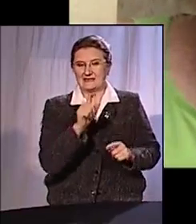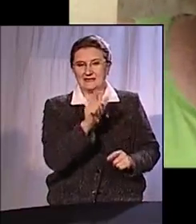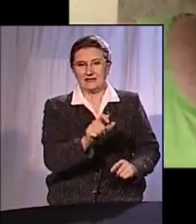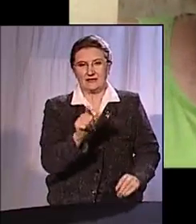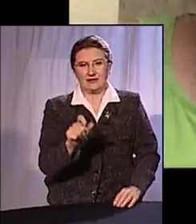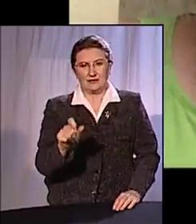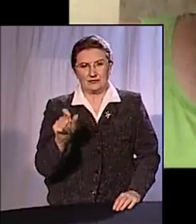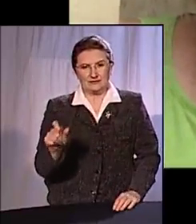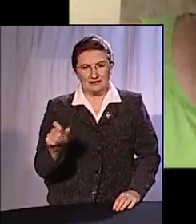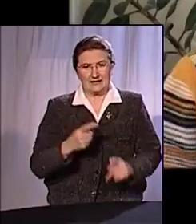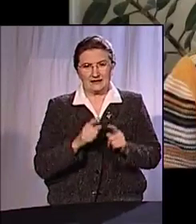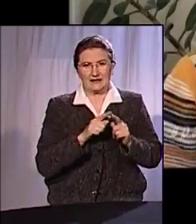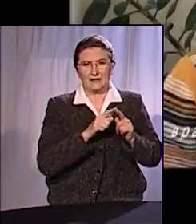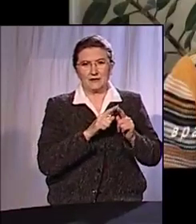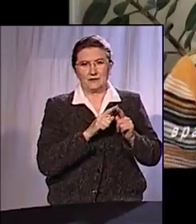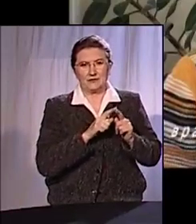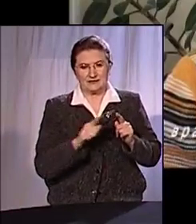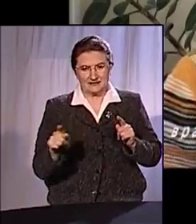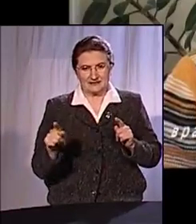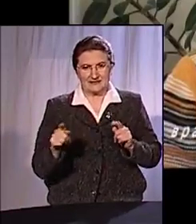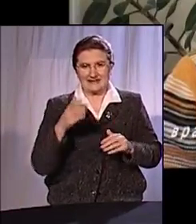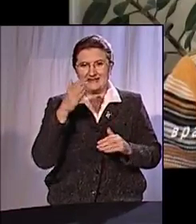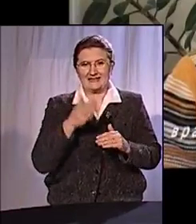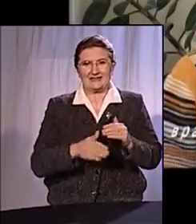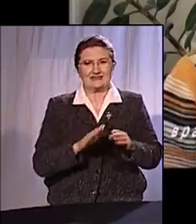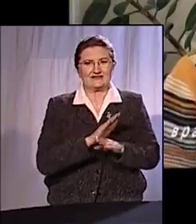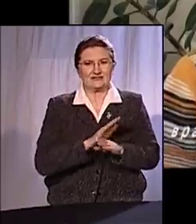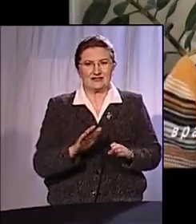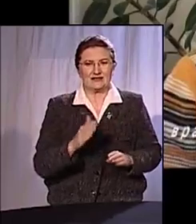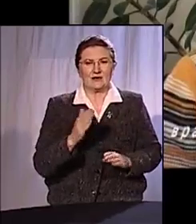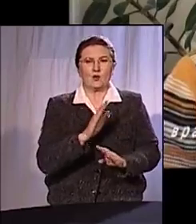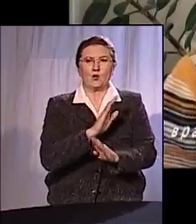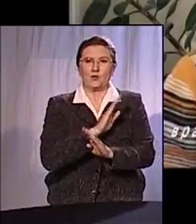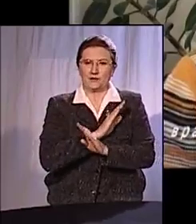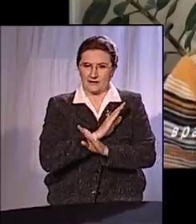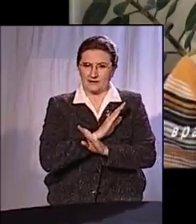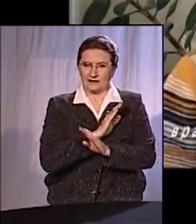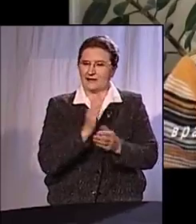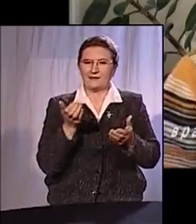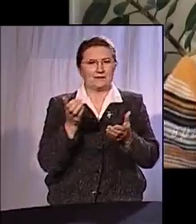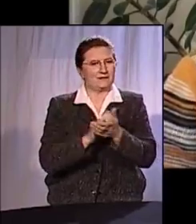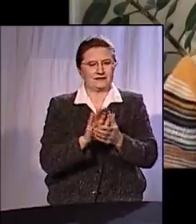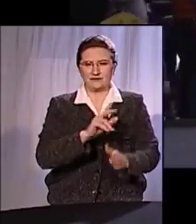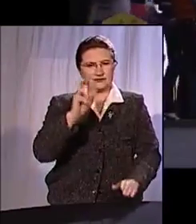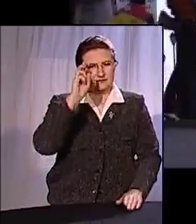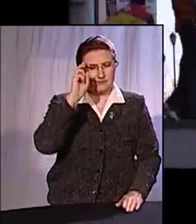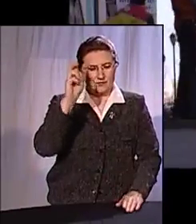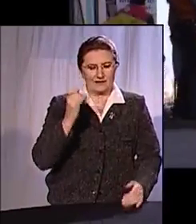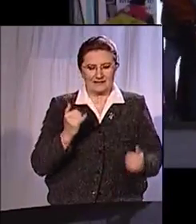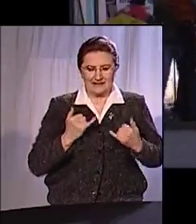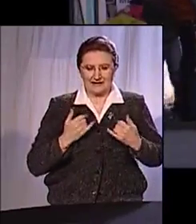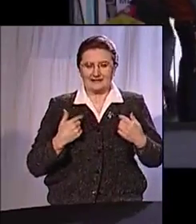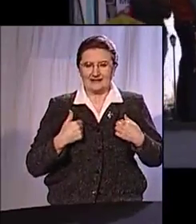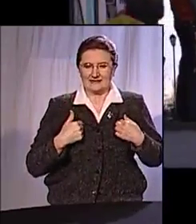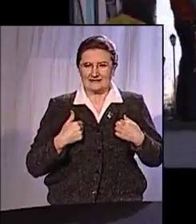этот процесс так и не завершается, и они умирают, так и не примирившись с Богом. И для нас это,